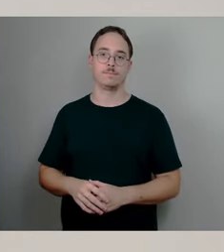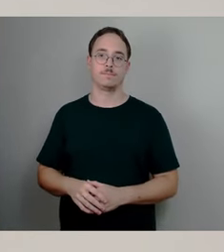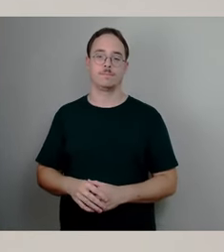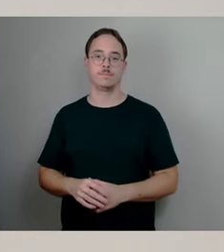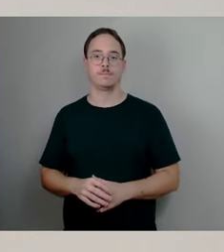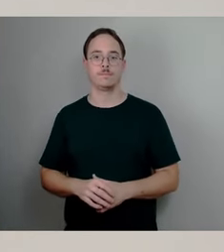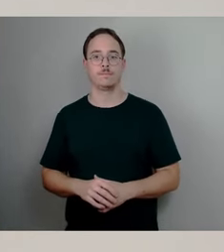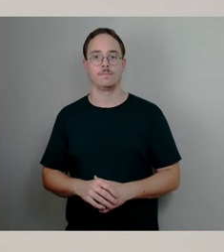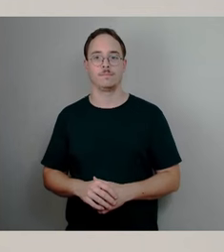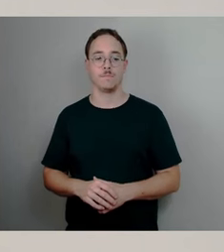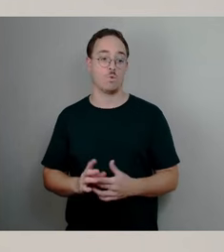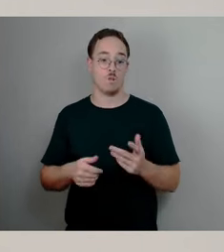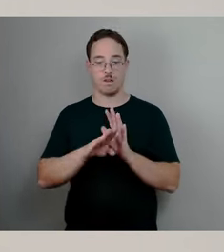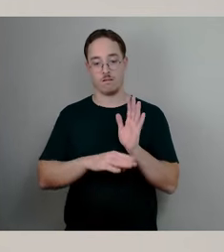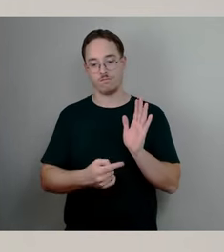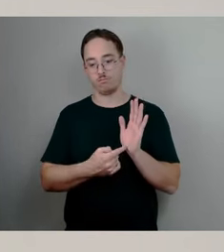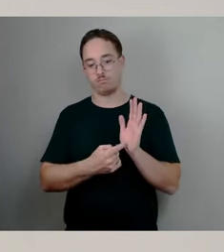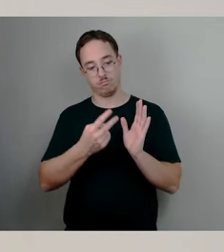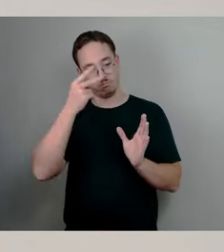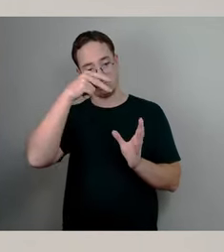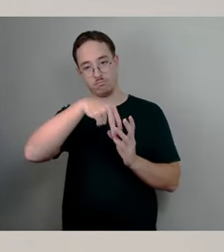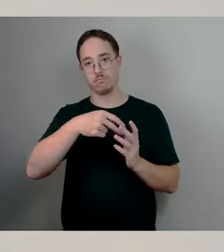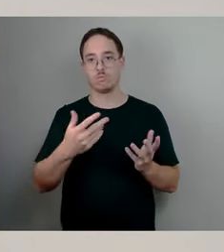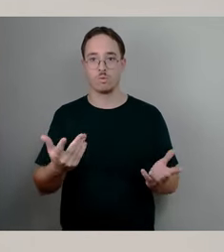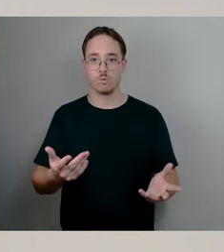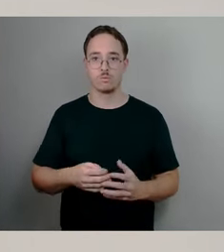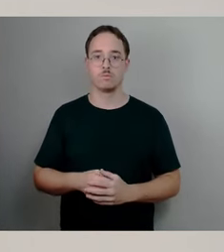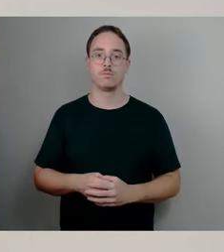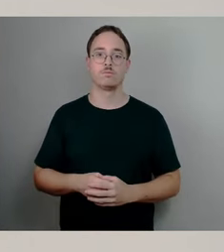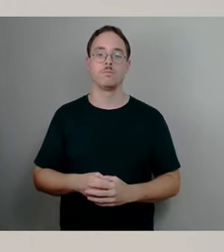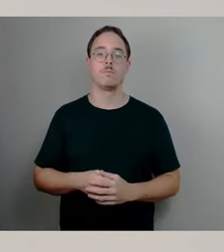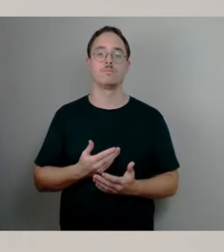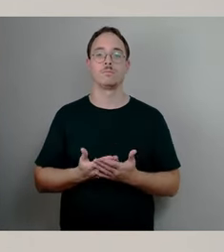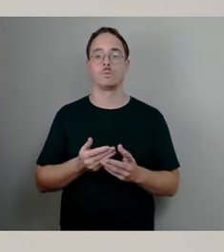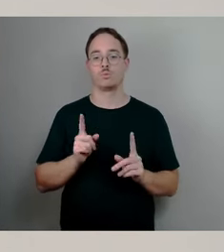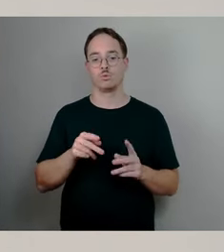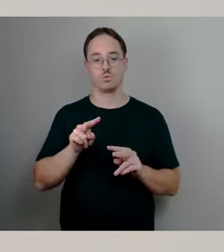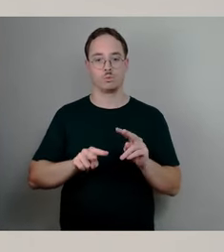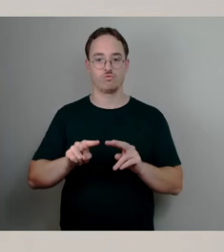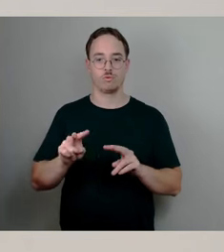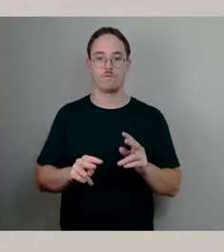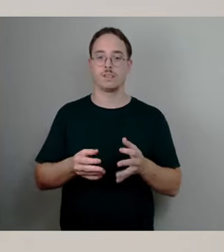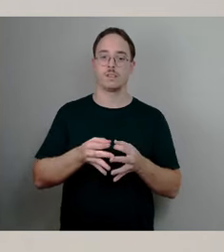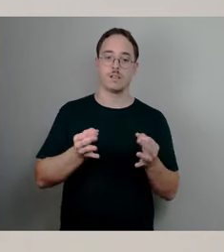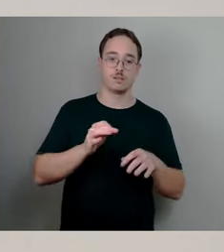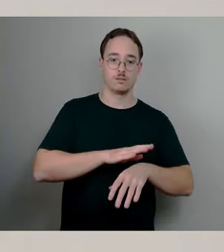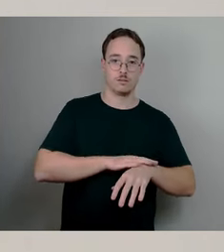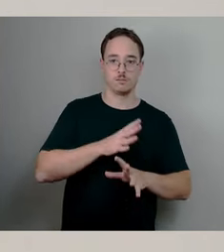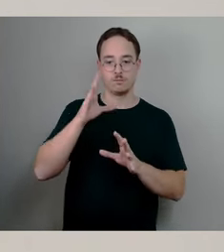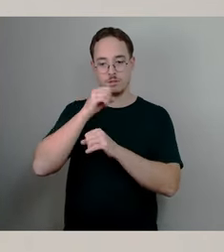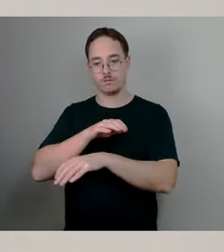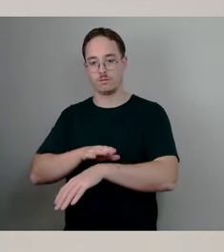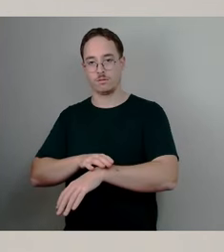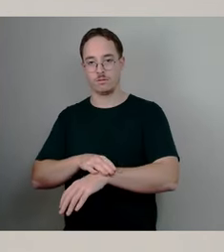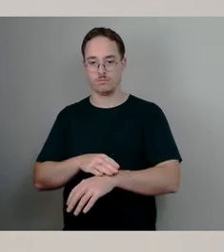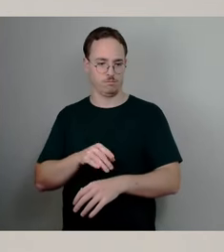sagen, dass zur Beurteilung der Lärmemissionen zu unterscheiden ist zwischen Tag, Zeit und Nachtzeit. Die Nachtzeit beginnt in der Regel 22 Uhr